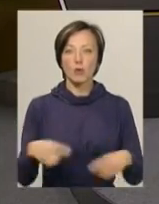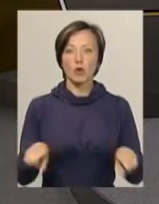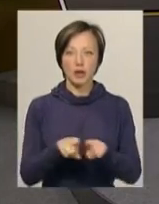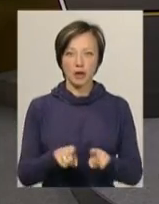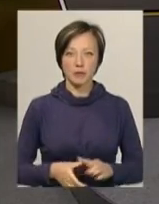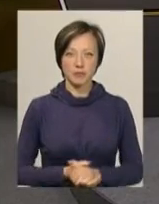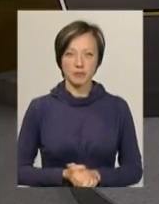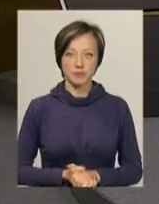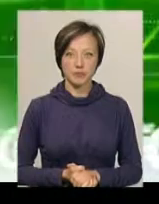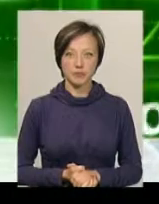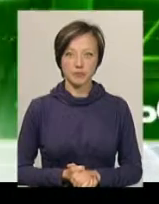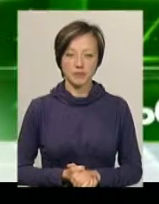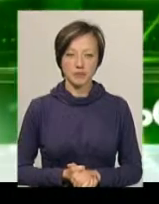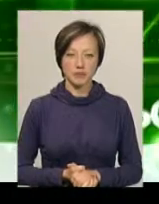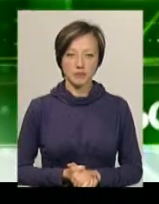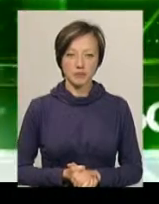таке.